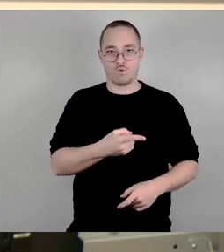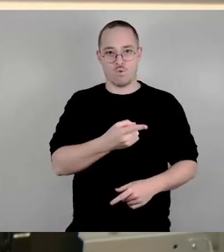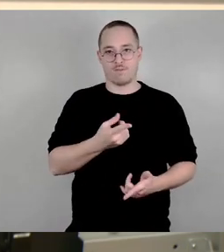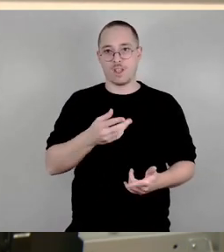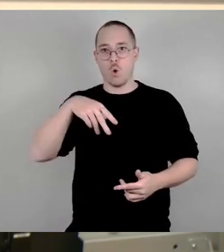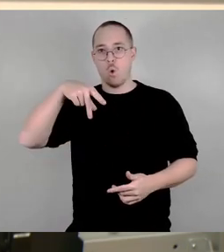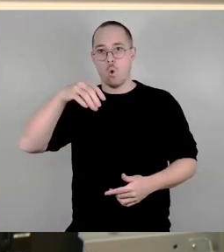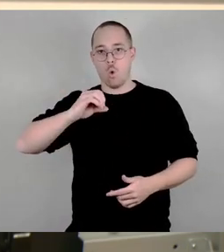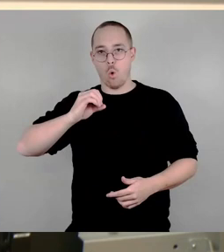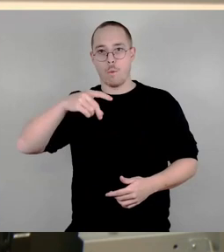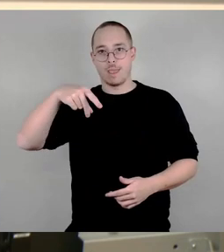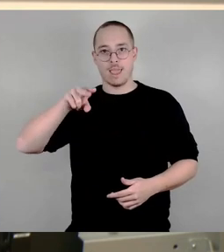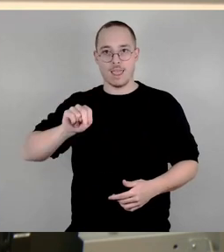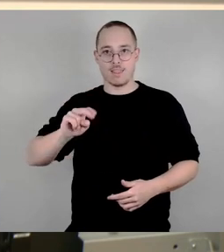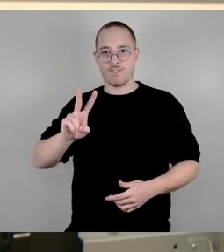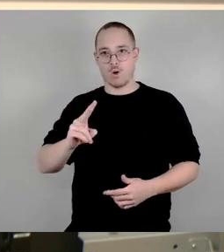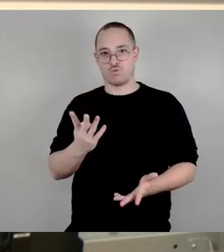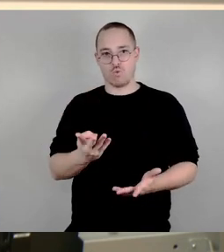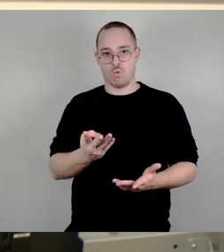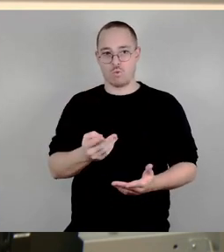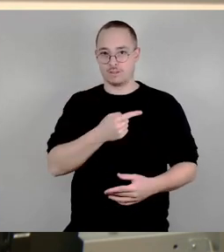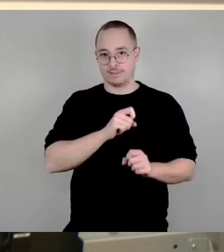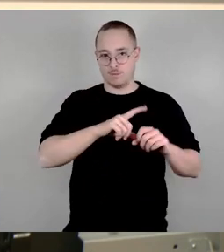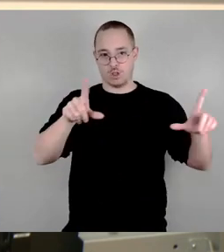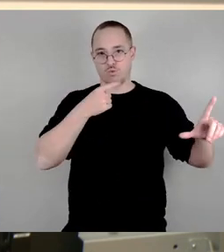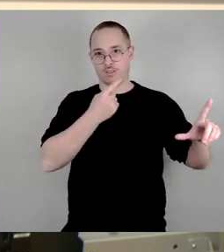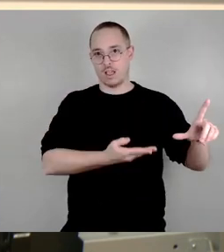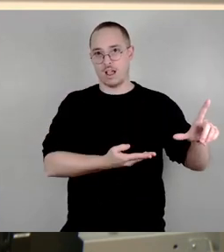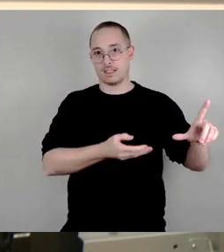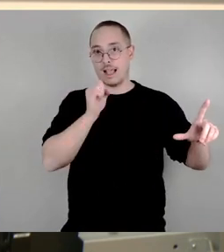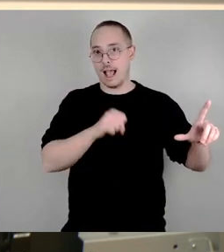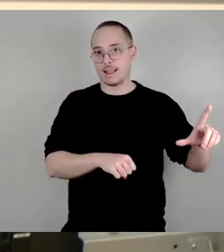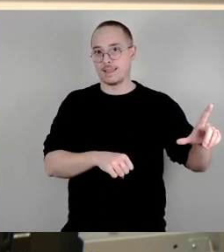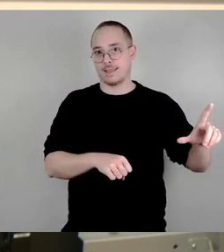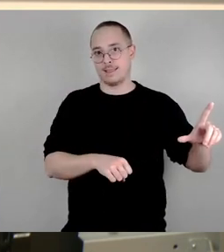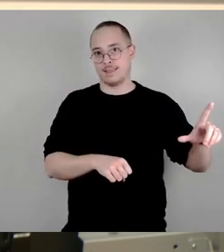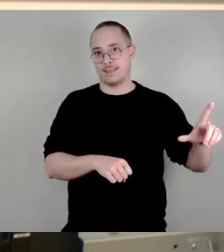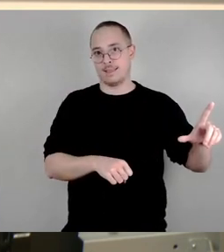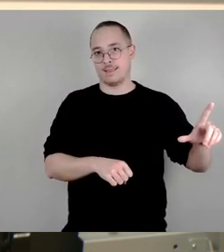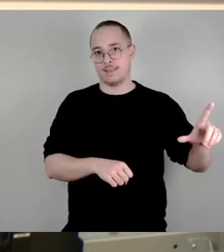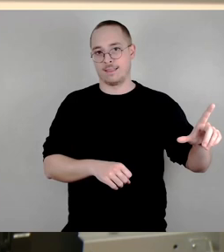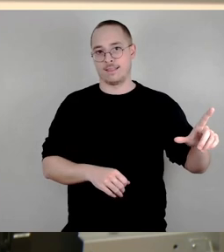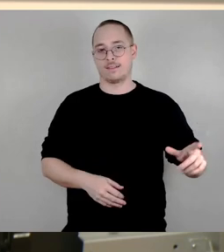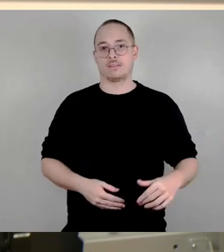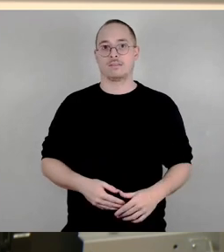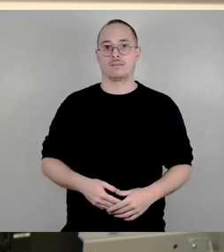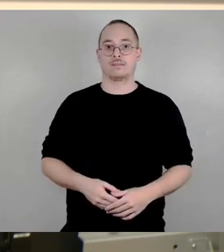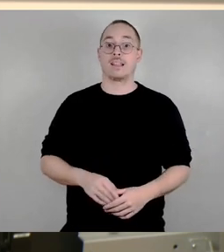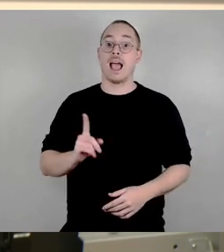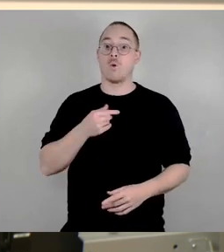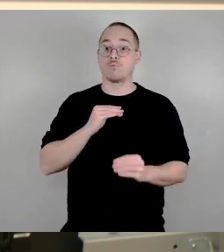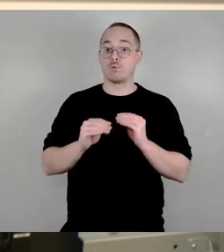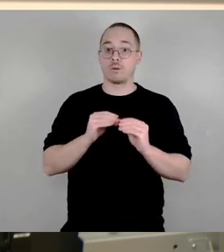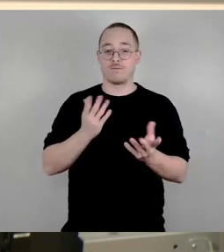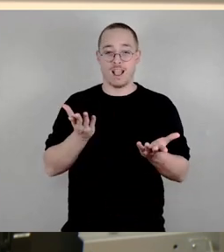außerdem das Problem, und das ist uns allen offensichtlich gar nicht klar gewesen, Thilo Wirz hat es vorhin angesprochen, die nächsten zehn